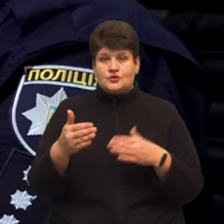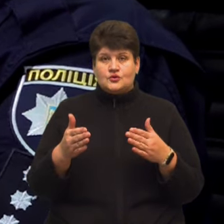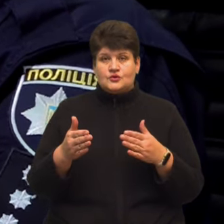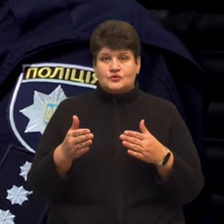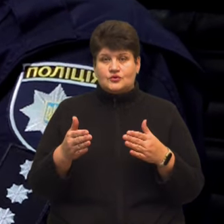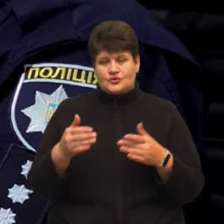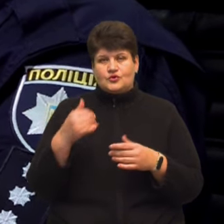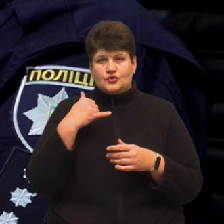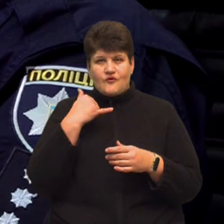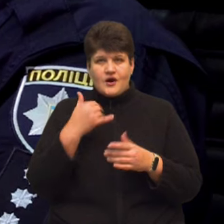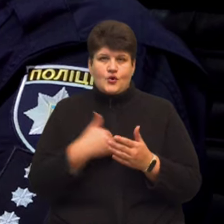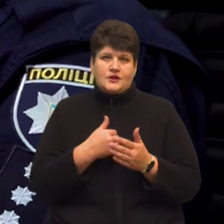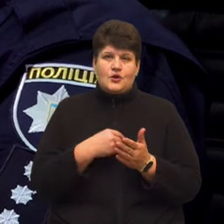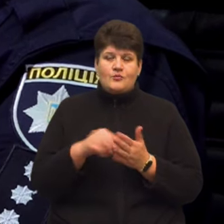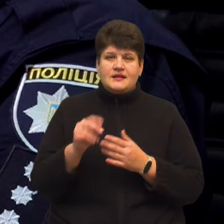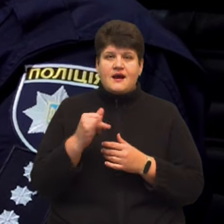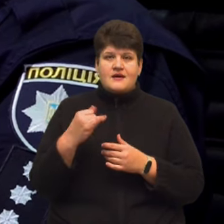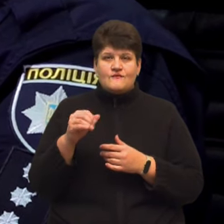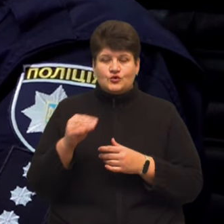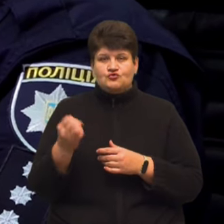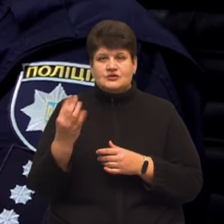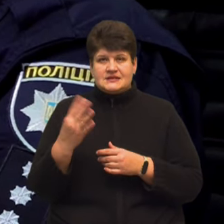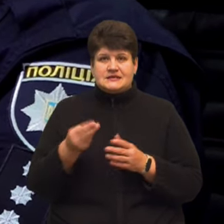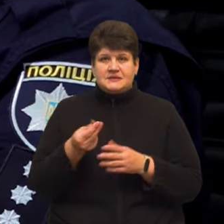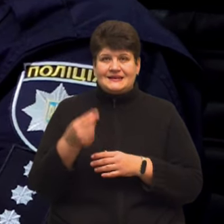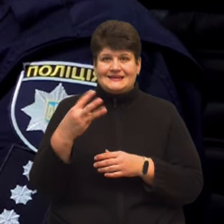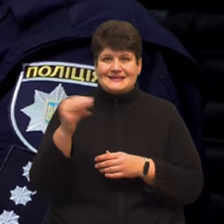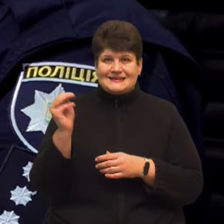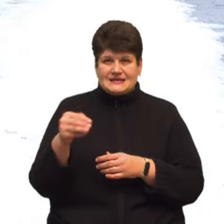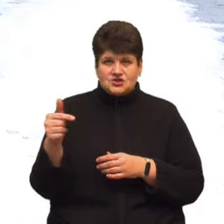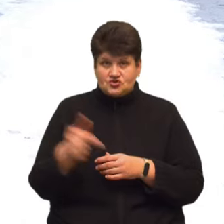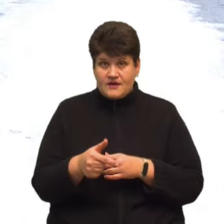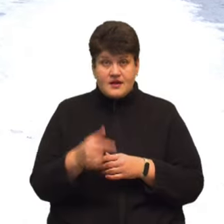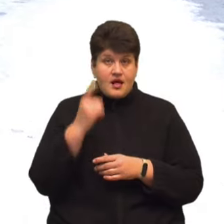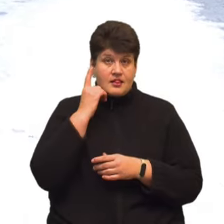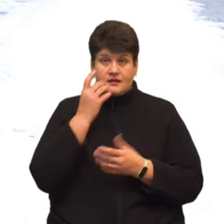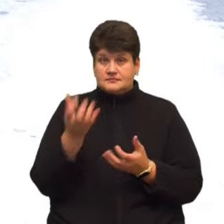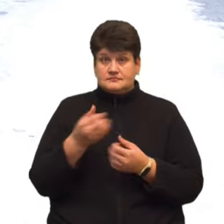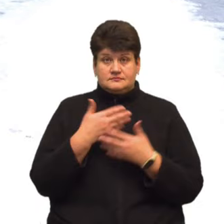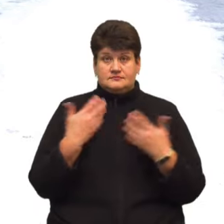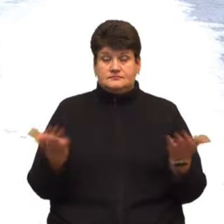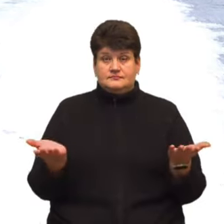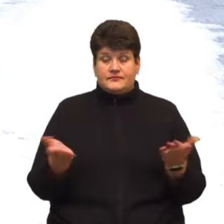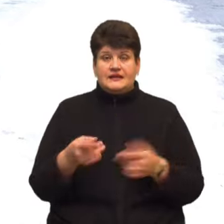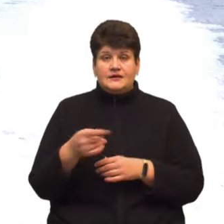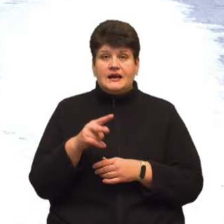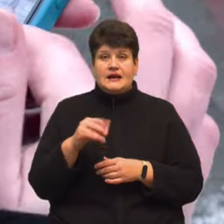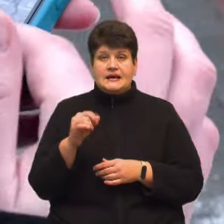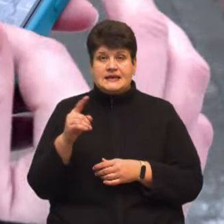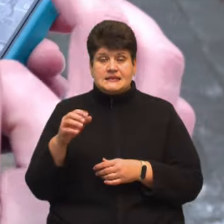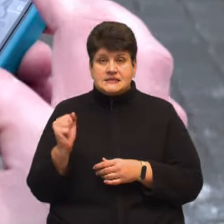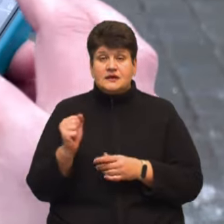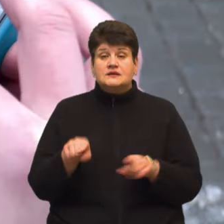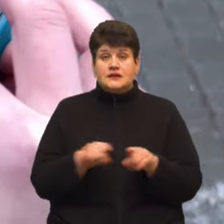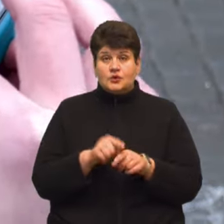14, заплатили 30 тисяч гривень, але телефон там не прийшов. Тернополянка Ліза Осачук два роки тому також